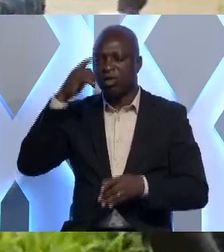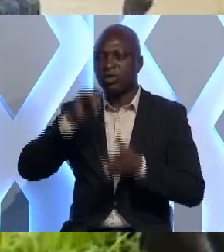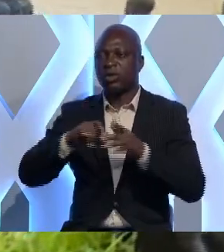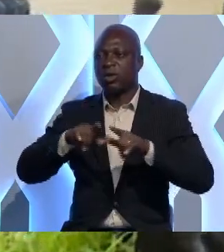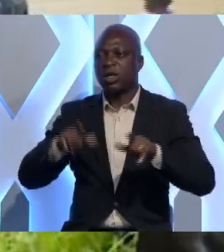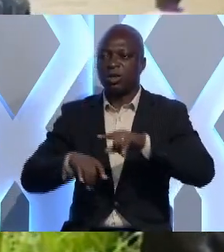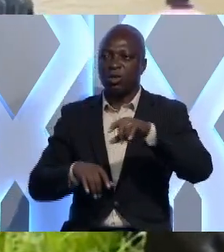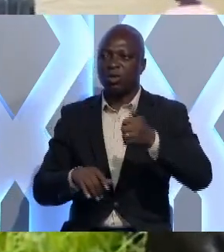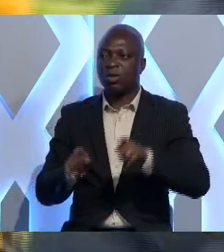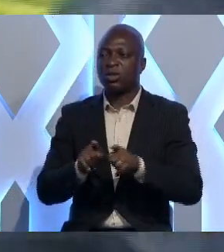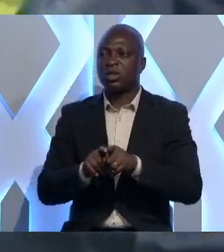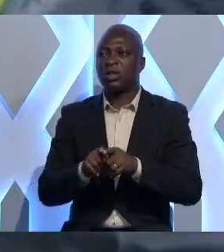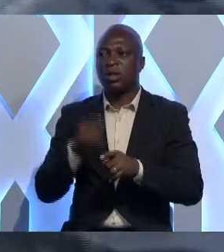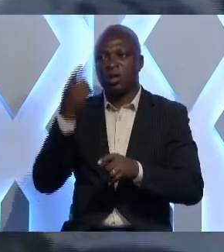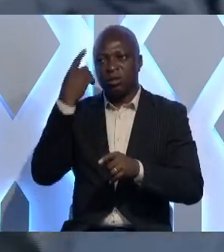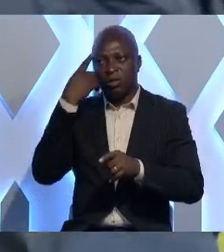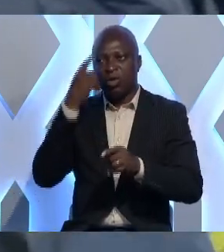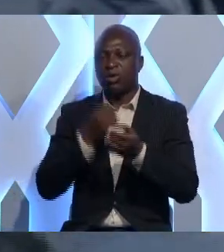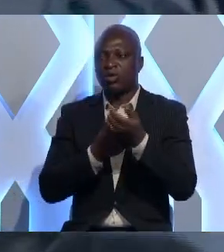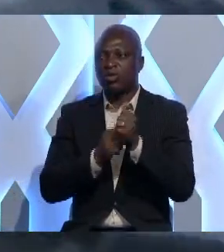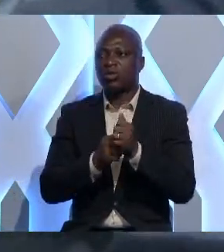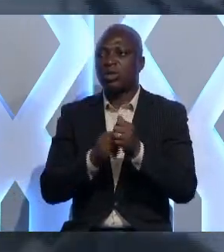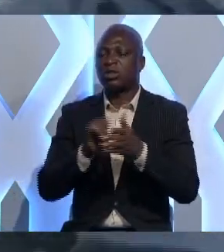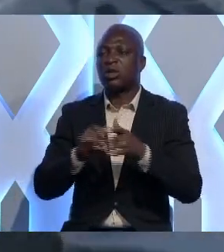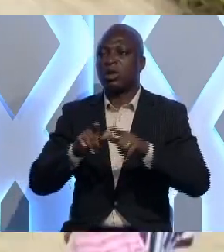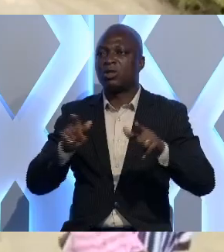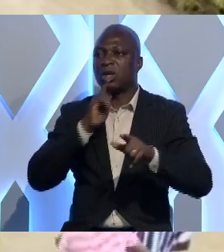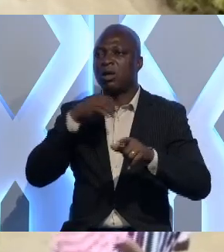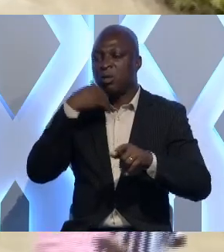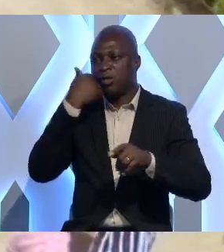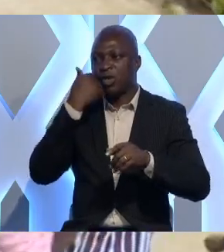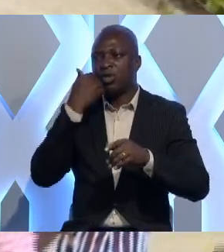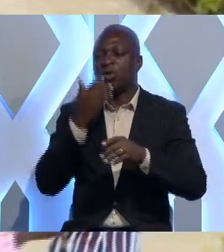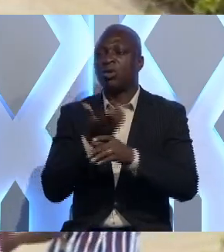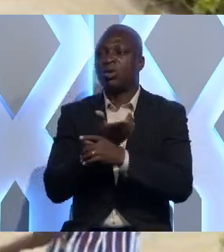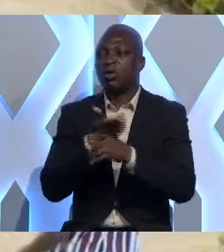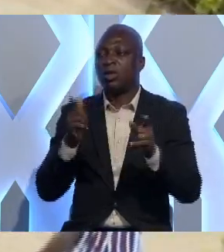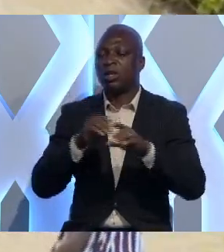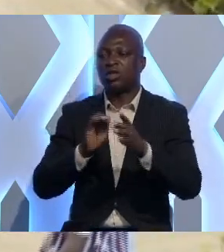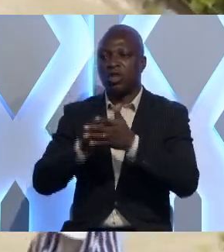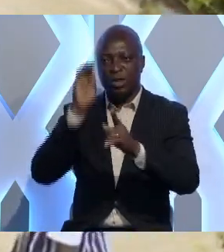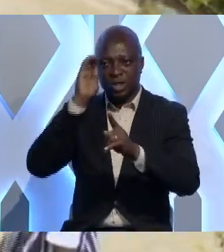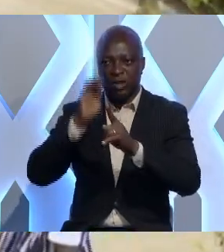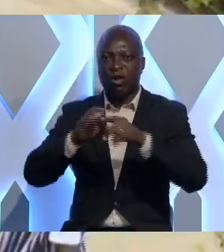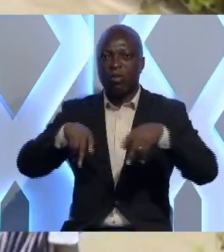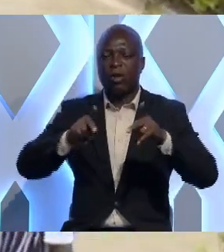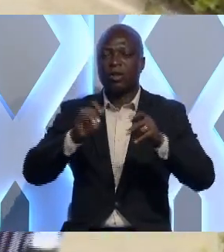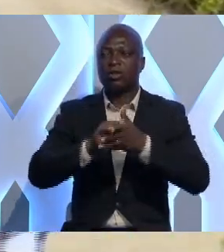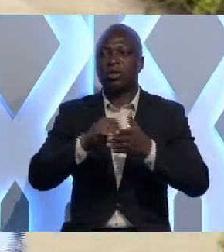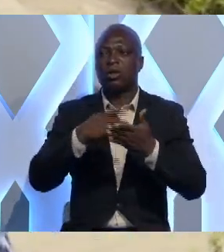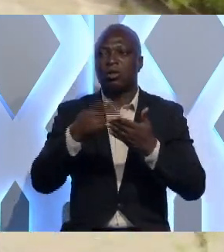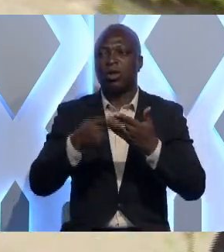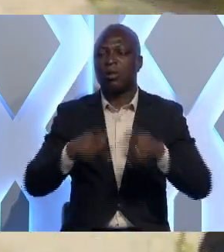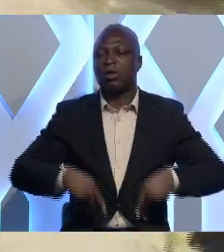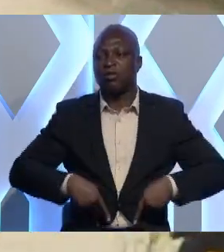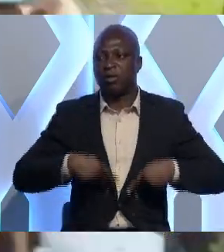Halukwa, Bendo, Tukuju, Aupita, dans Soutubois 2 sera donc bientôt levé. dans l'objectif de permettre la fluidité des